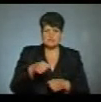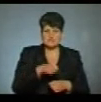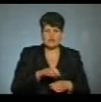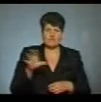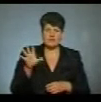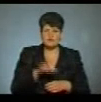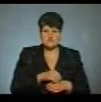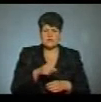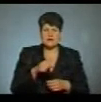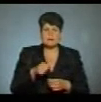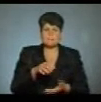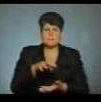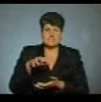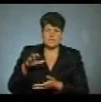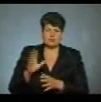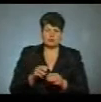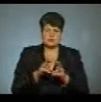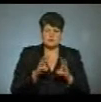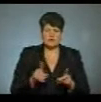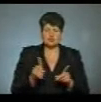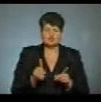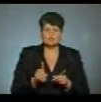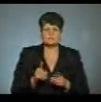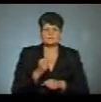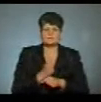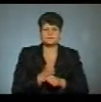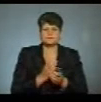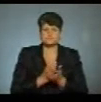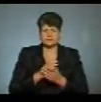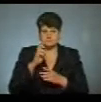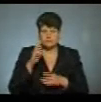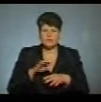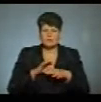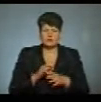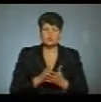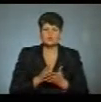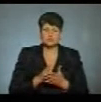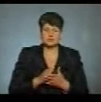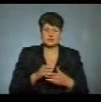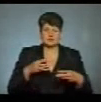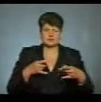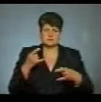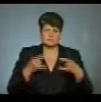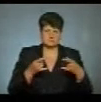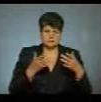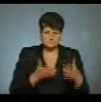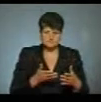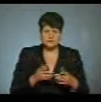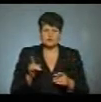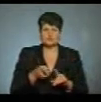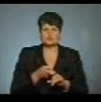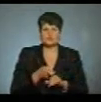Всі паски будуть освячені. Щодо великодніго богослужіння, то в основному буде проводити це служіння в онлайн-режимі. Що стосується